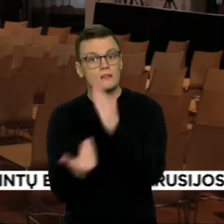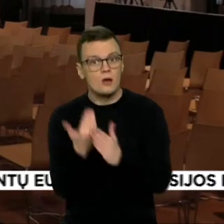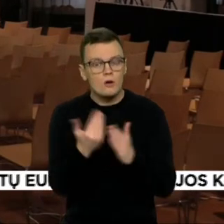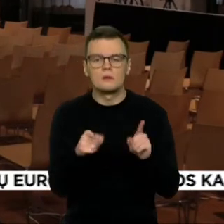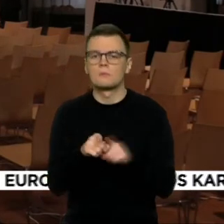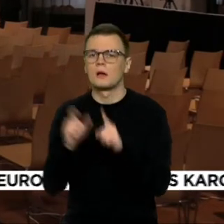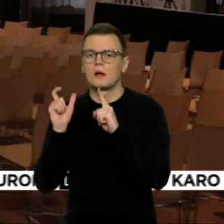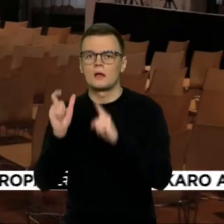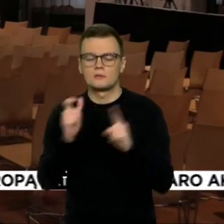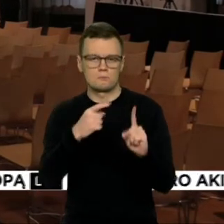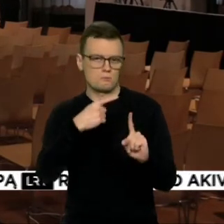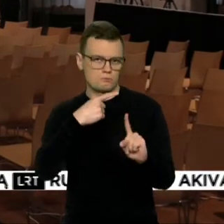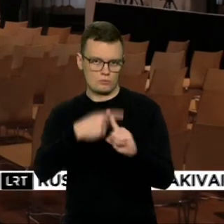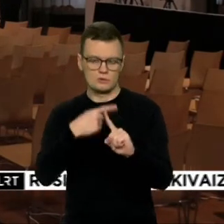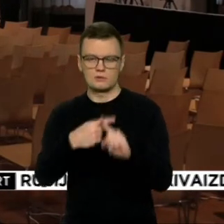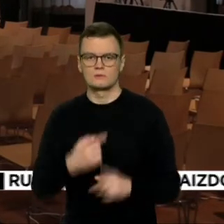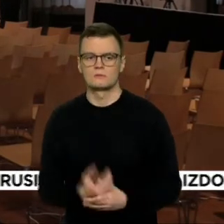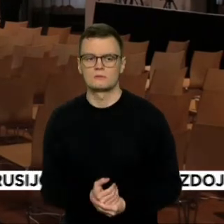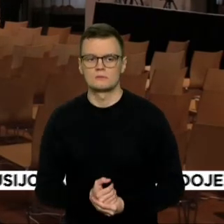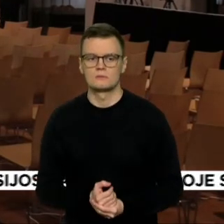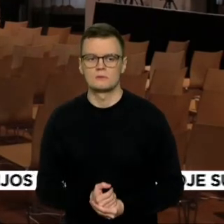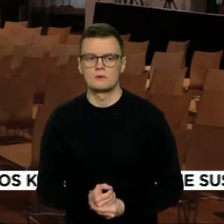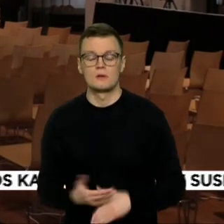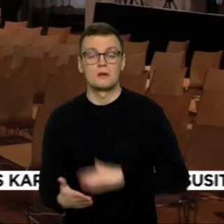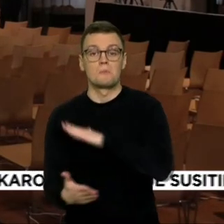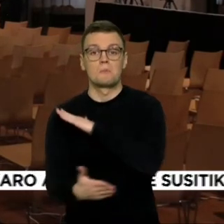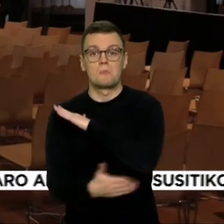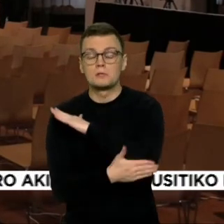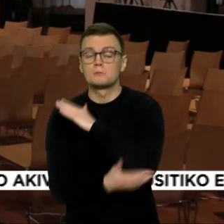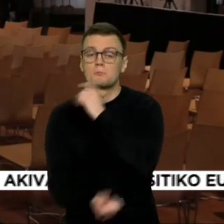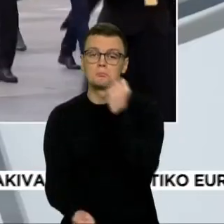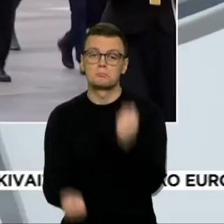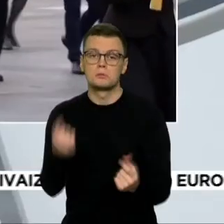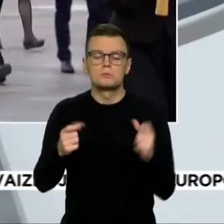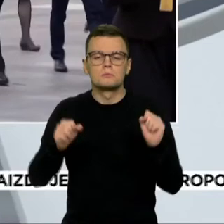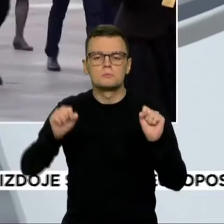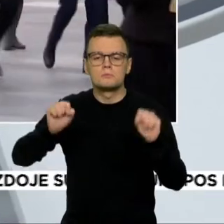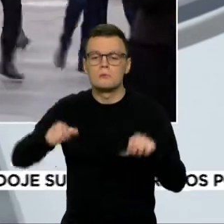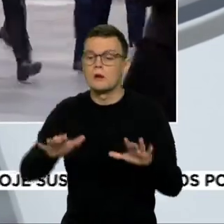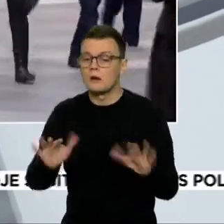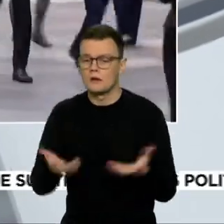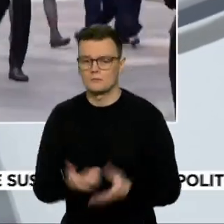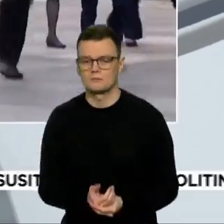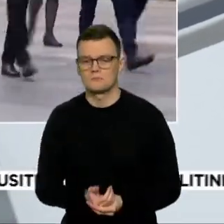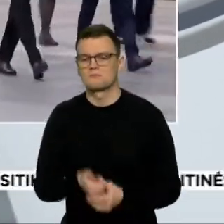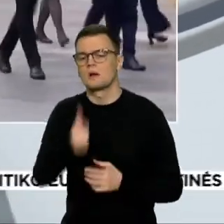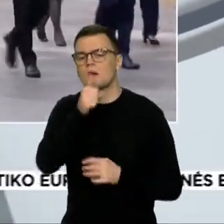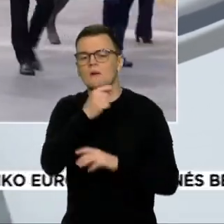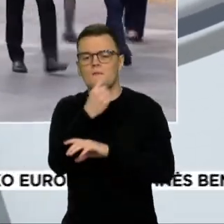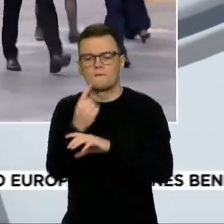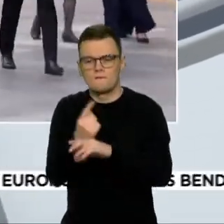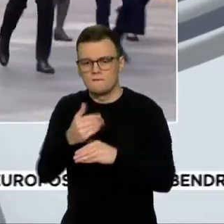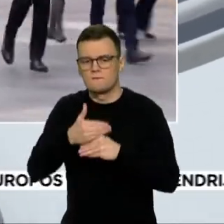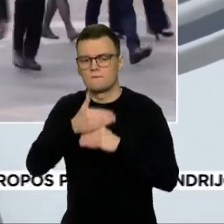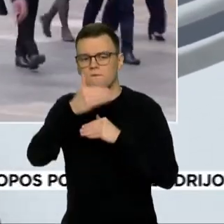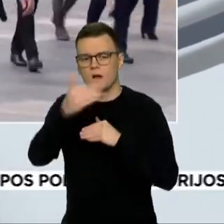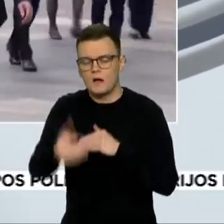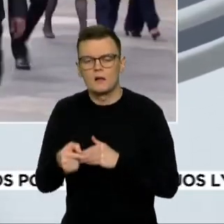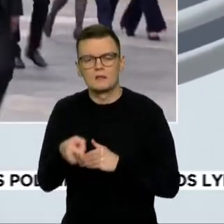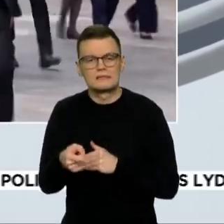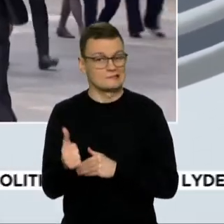Iš tiesų, paskutinių jų išvalgų galėsime turbūt išgirsti po maždaug valandos, kai čia už manęs esančioje